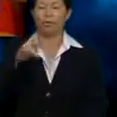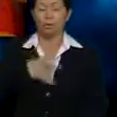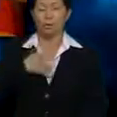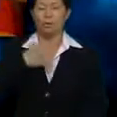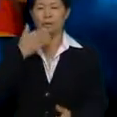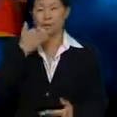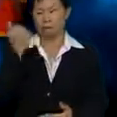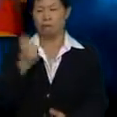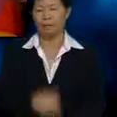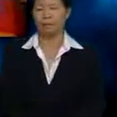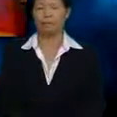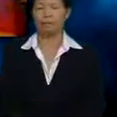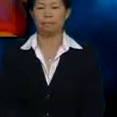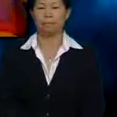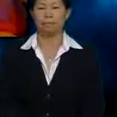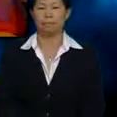baik kan